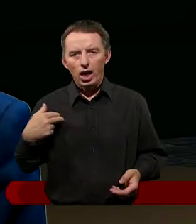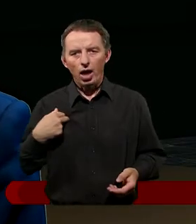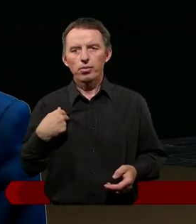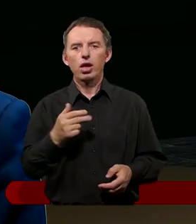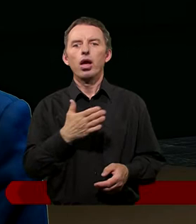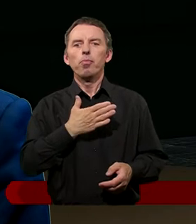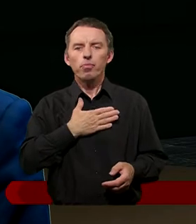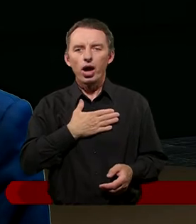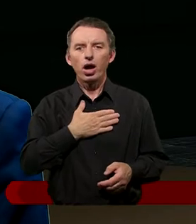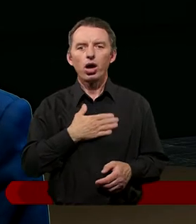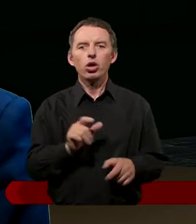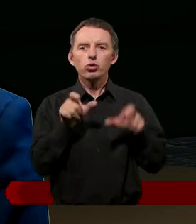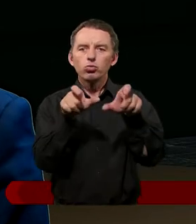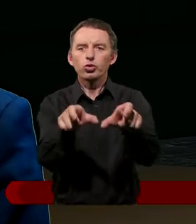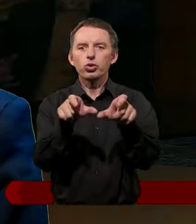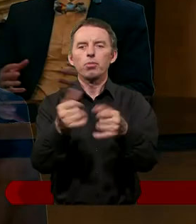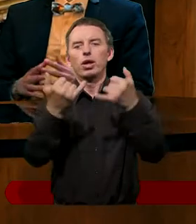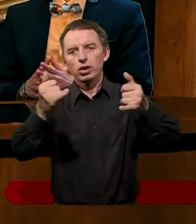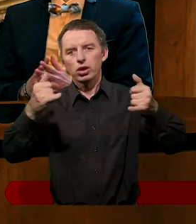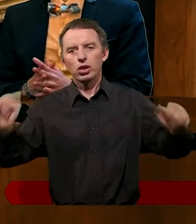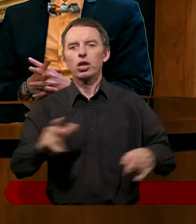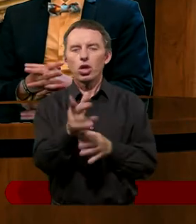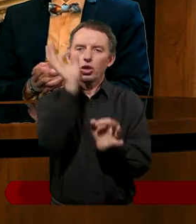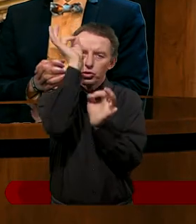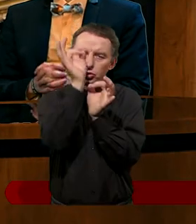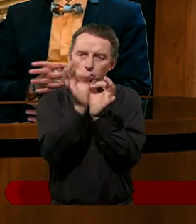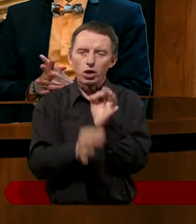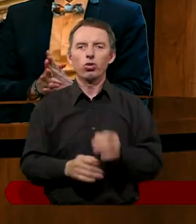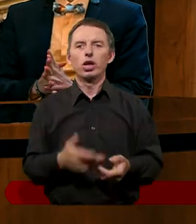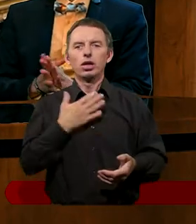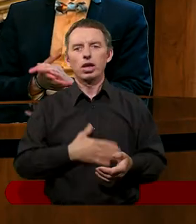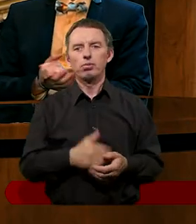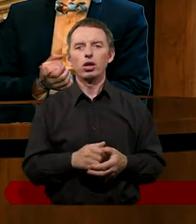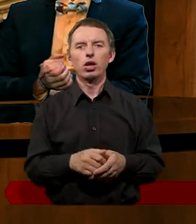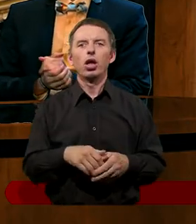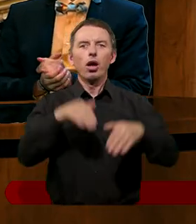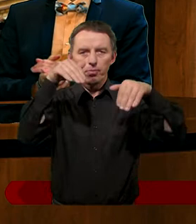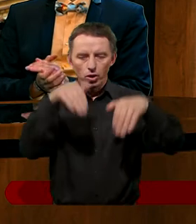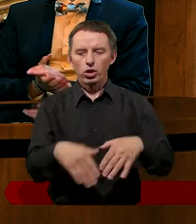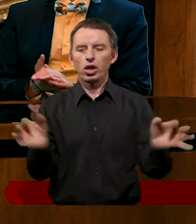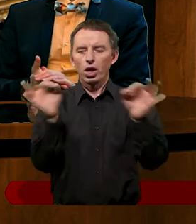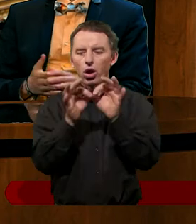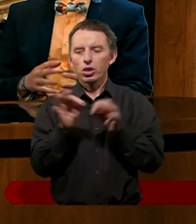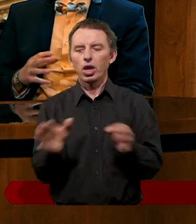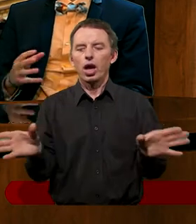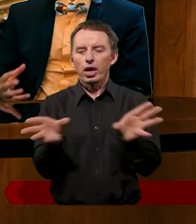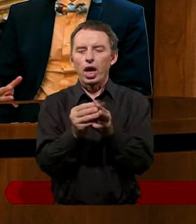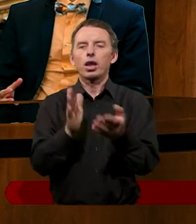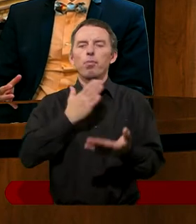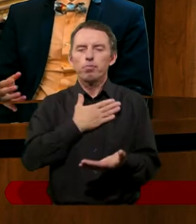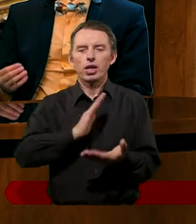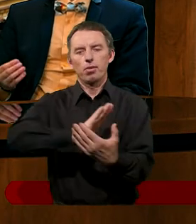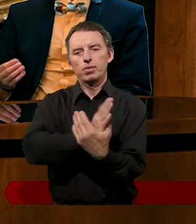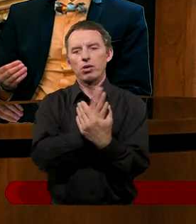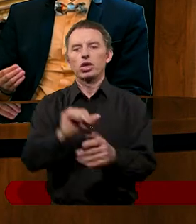marzy, musiałbyśmy... Takich szczególnych relacji, tak. Myślę, że marzy mu się też, abyśmy mieli relacje między sobą.